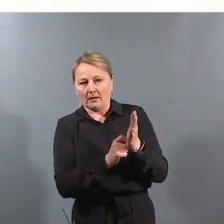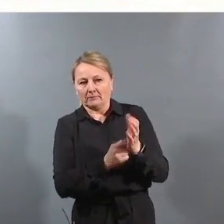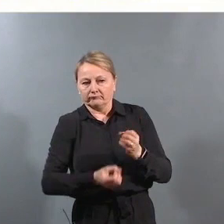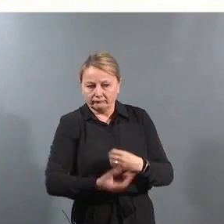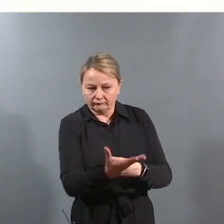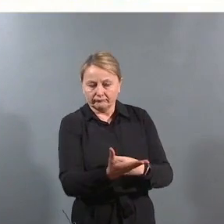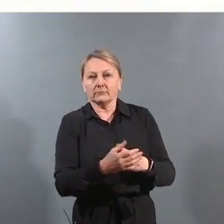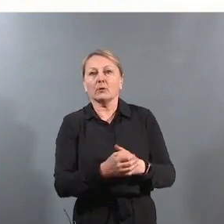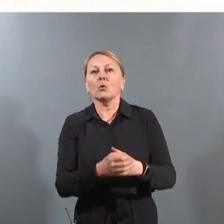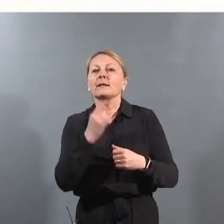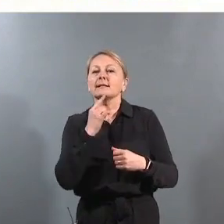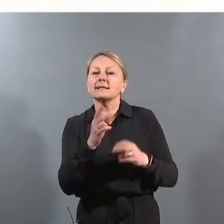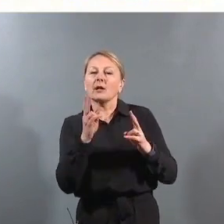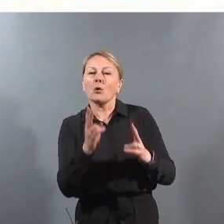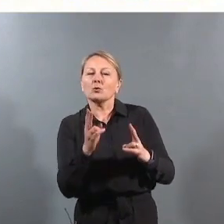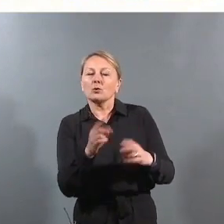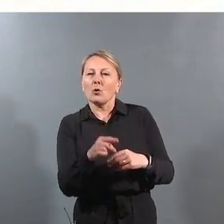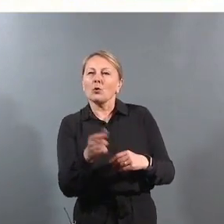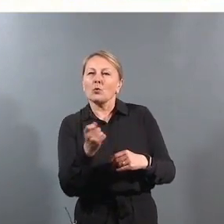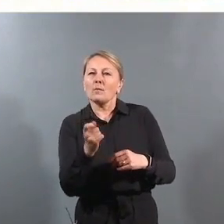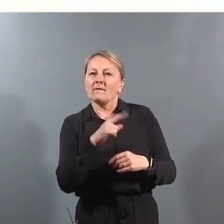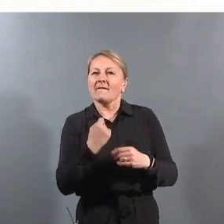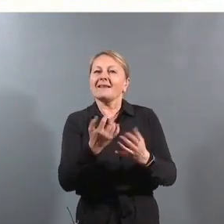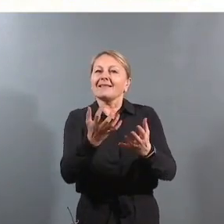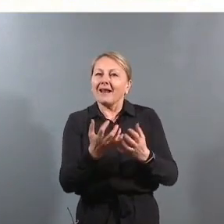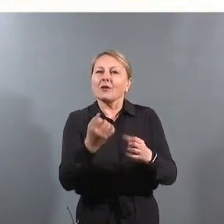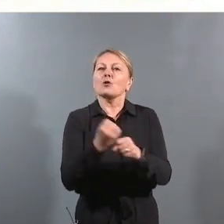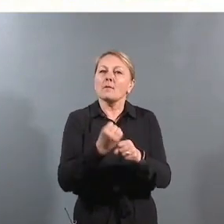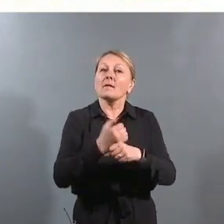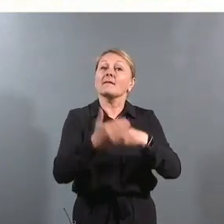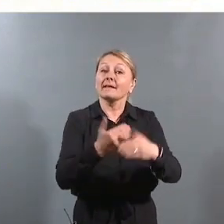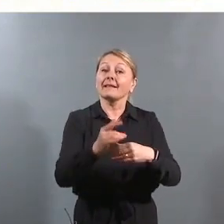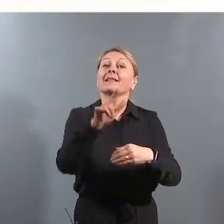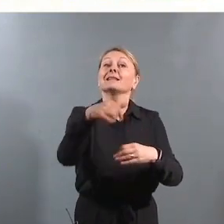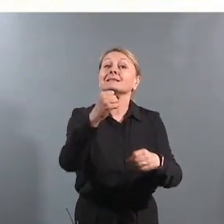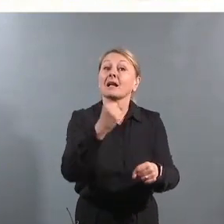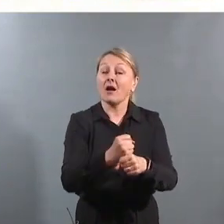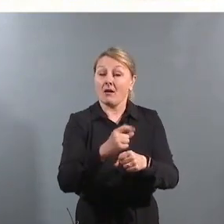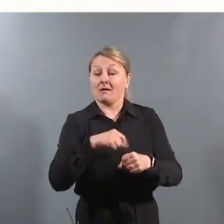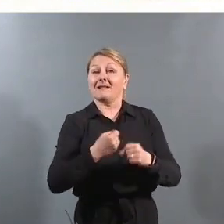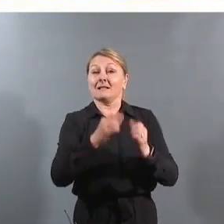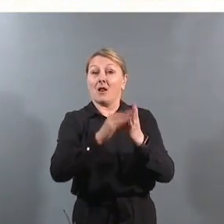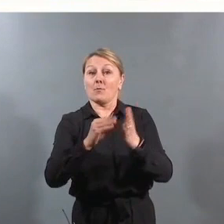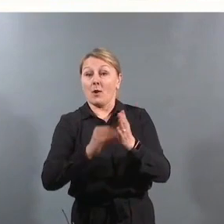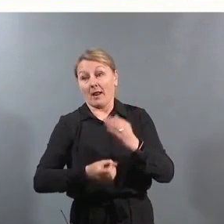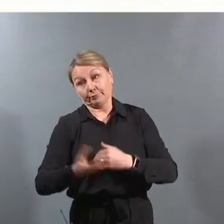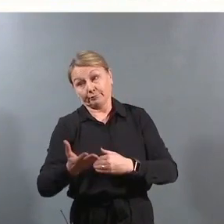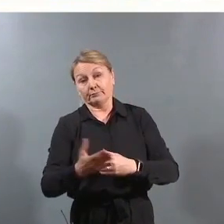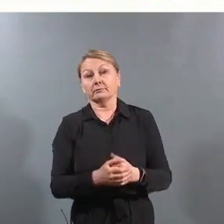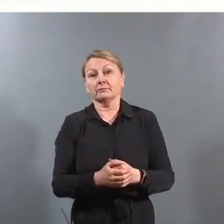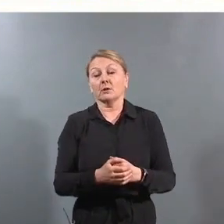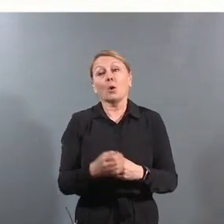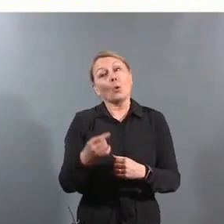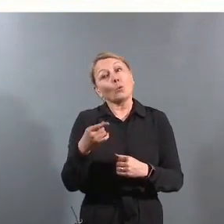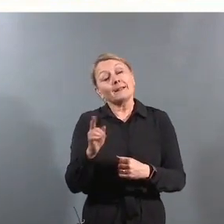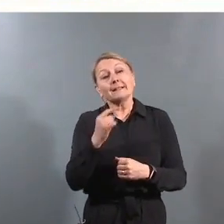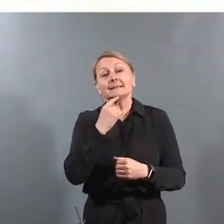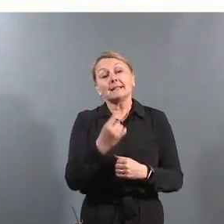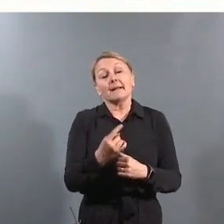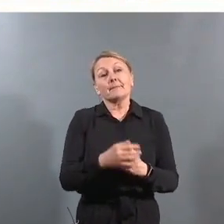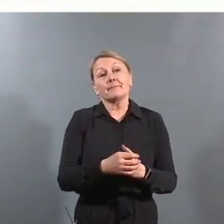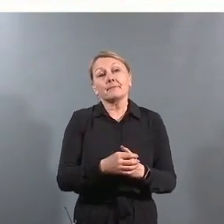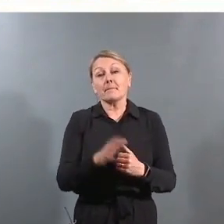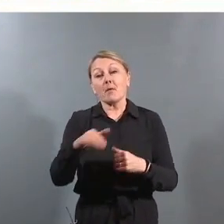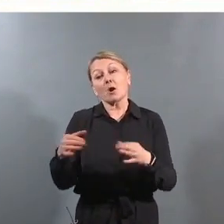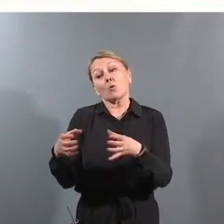Og de sier også der noe om hva vi trenger å jobbe med videre til neste gang vi skal rapportere. Og de sier, denne